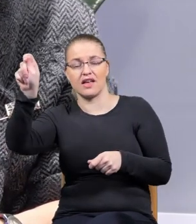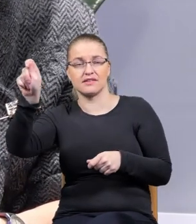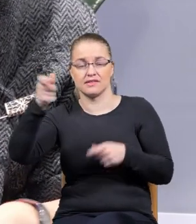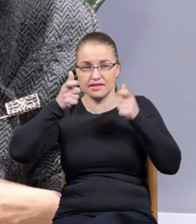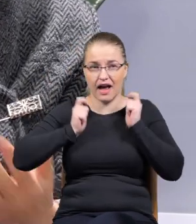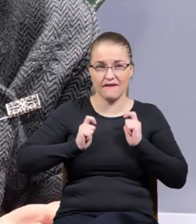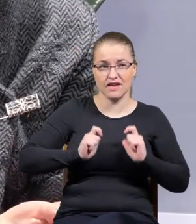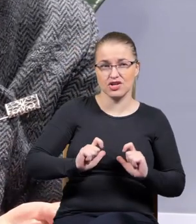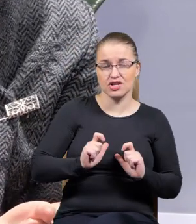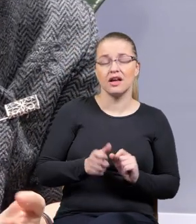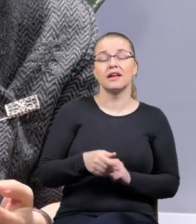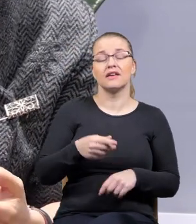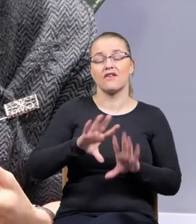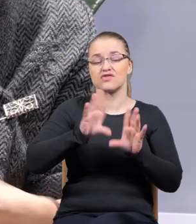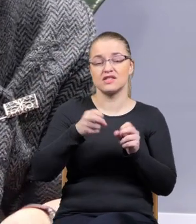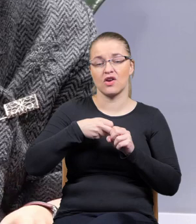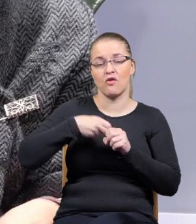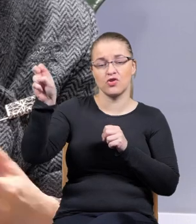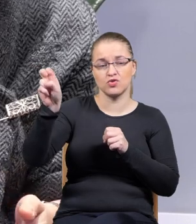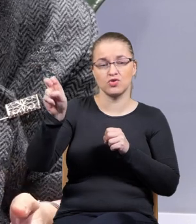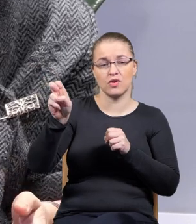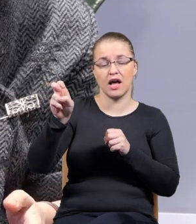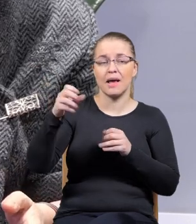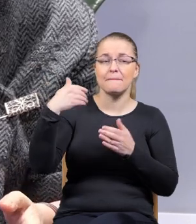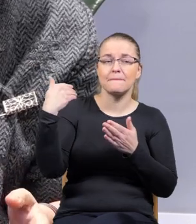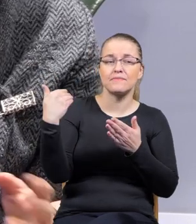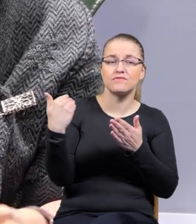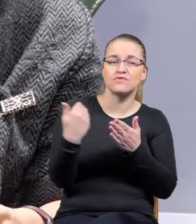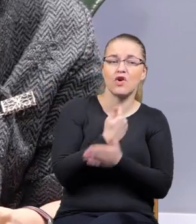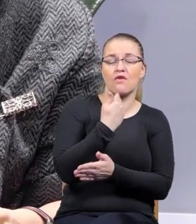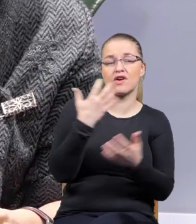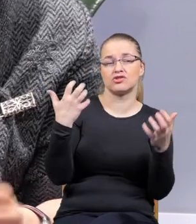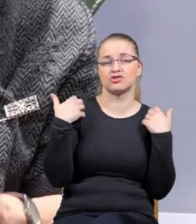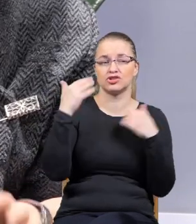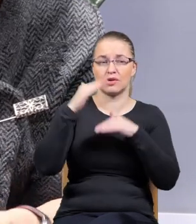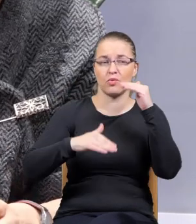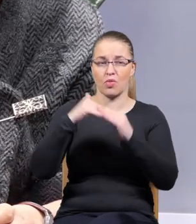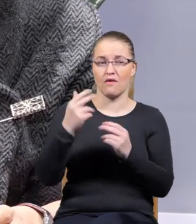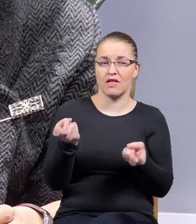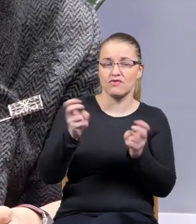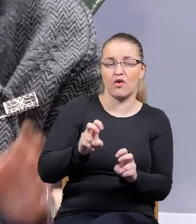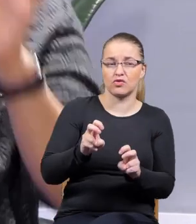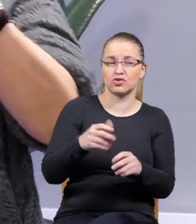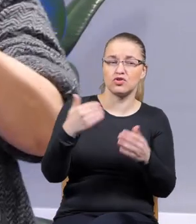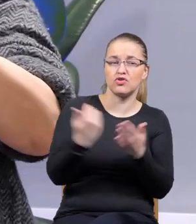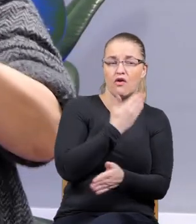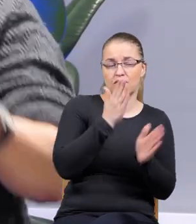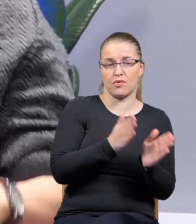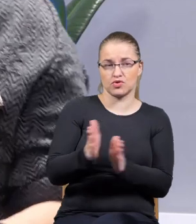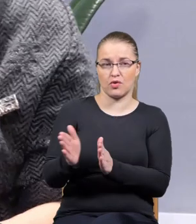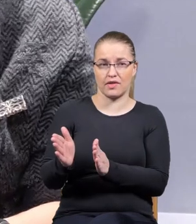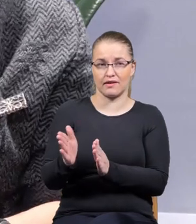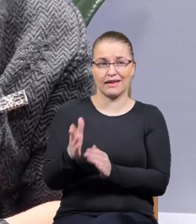i odrzuciłam to wszystko i zaczęłam budować swoje życie od zupełnie innego porządku niż tego, który